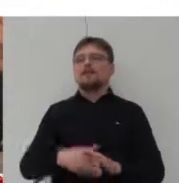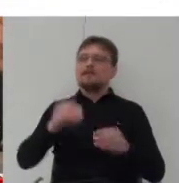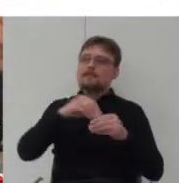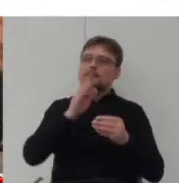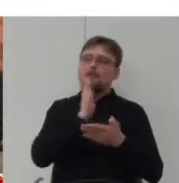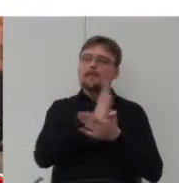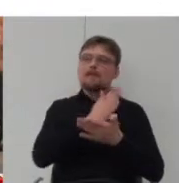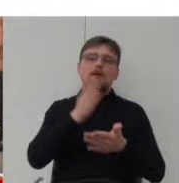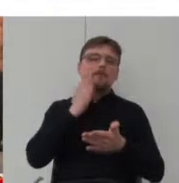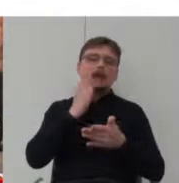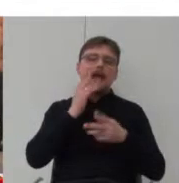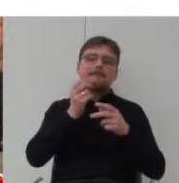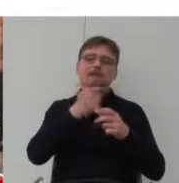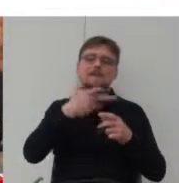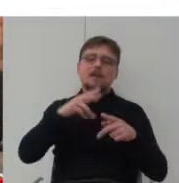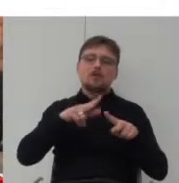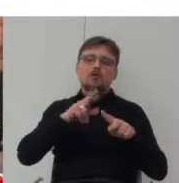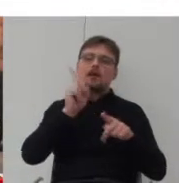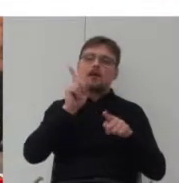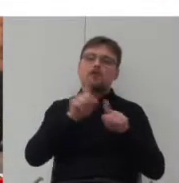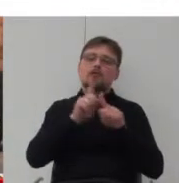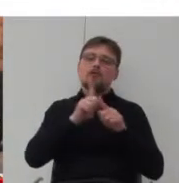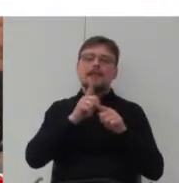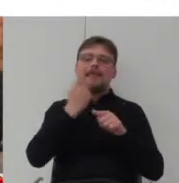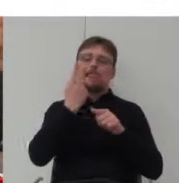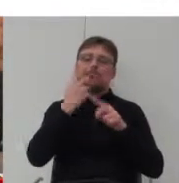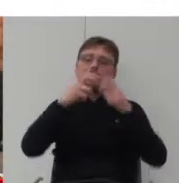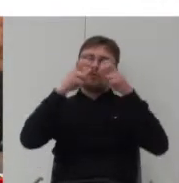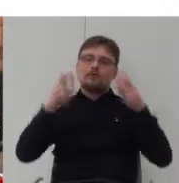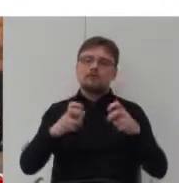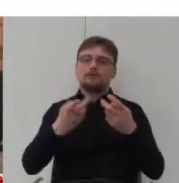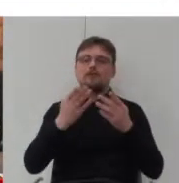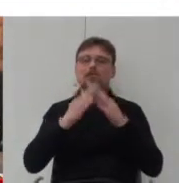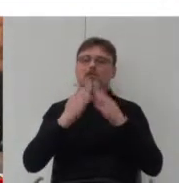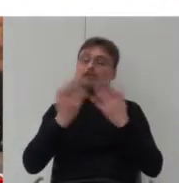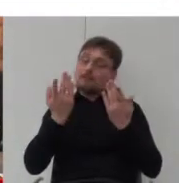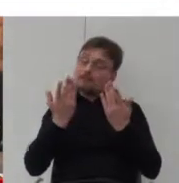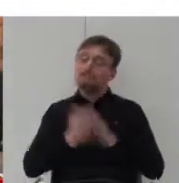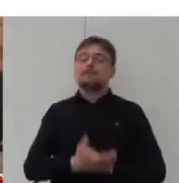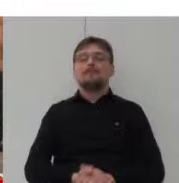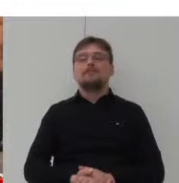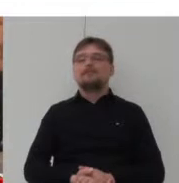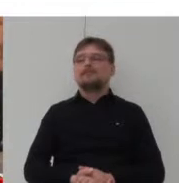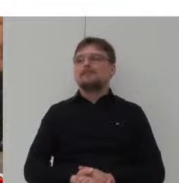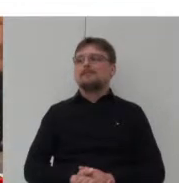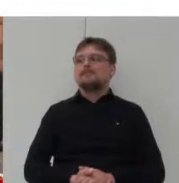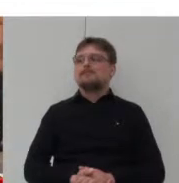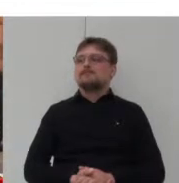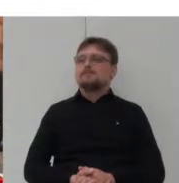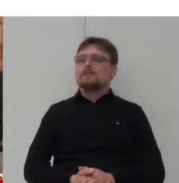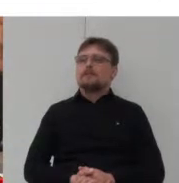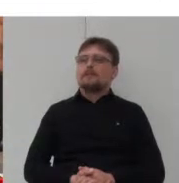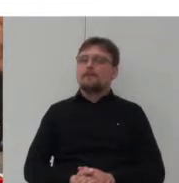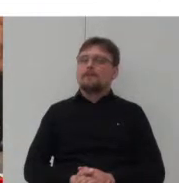domach wielorodzinnych, ale także jednorodzinne domy wpisane w tą zabudowę w sposób płynny. Również występuje tutaj